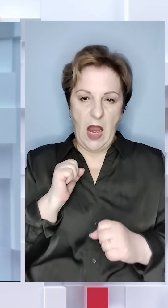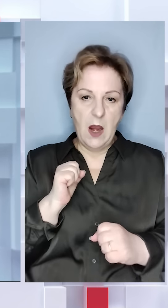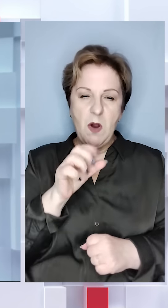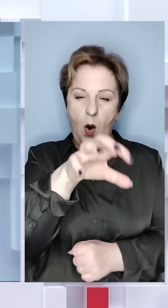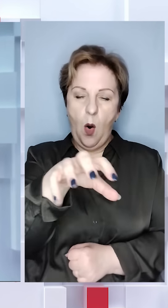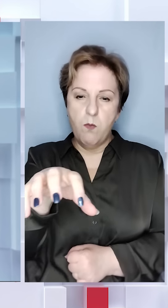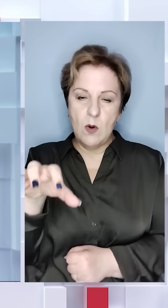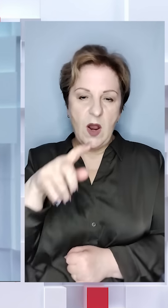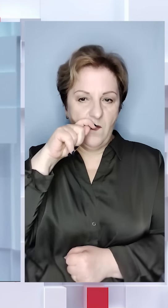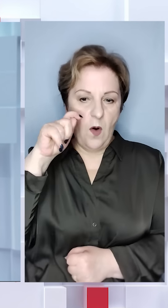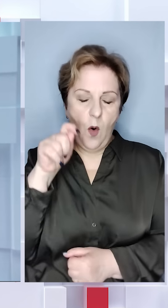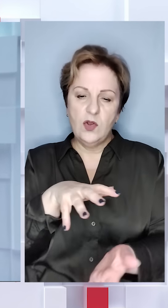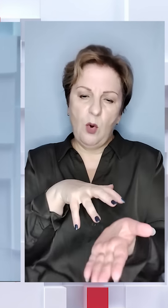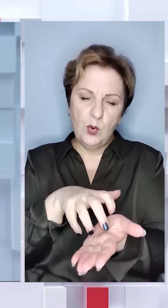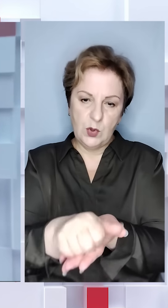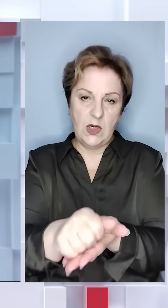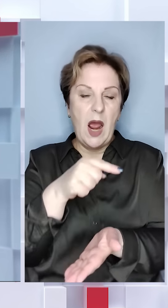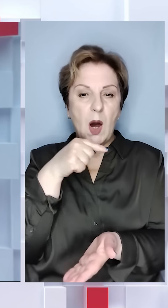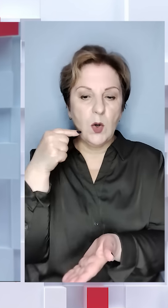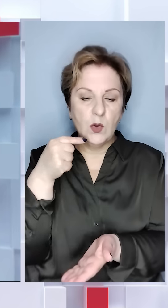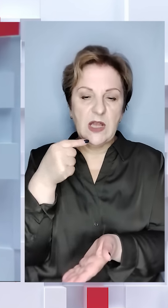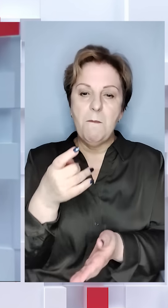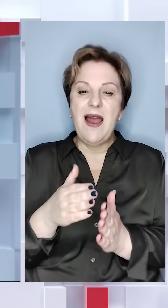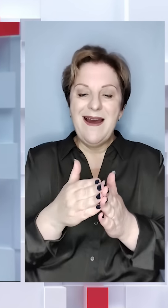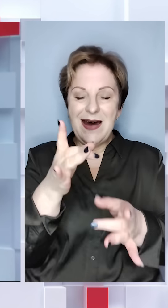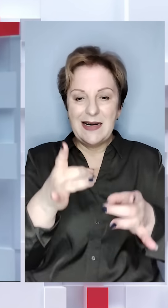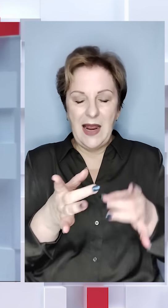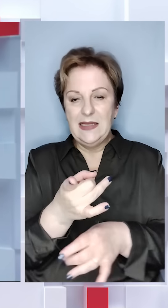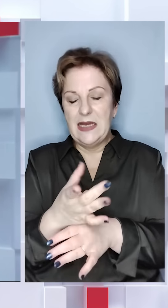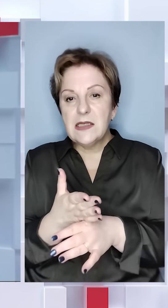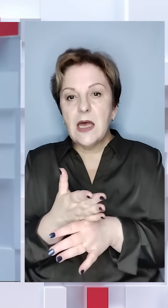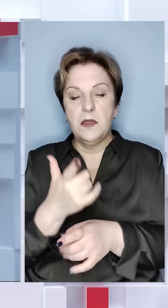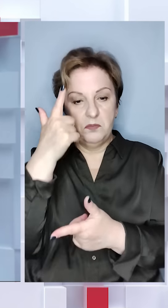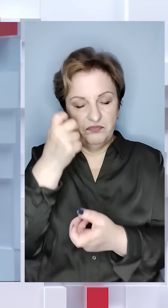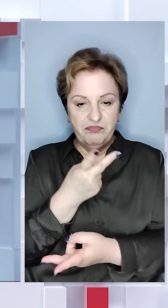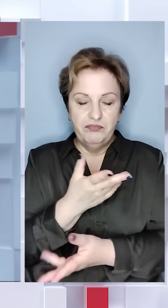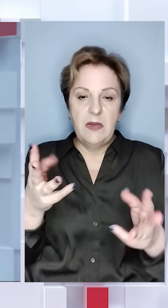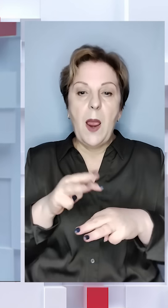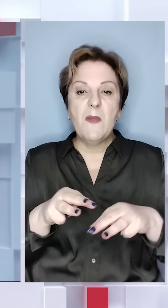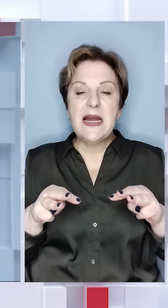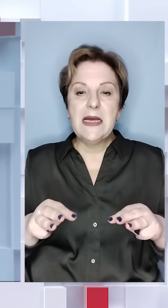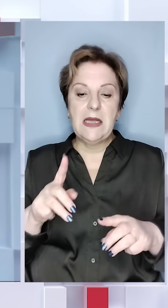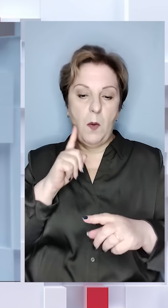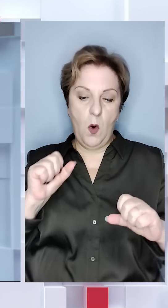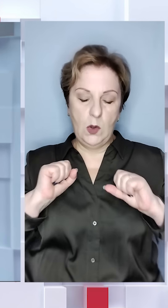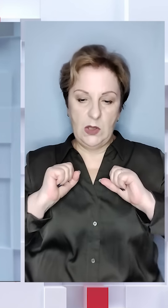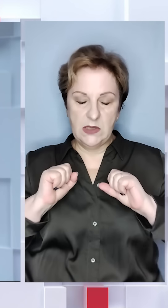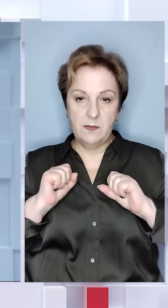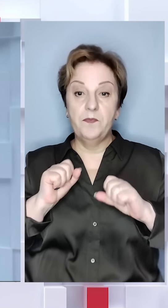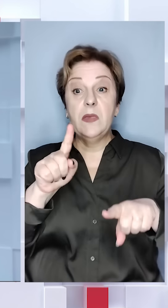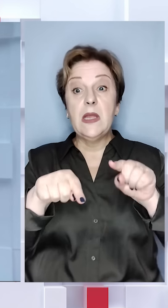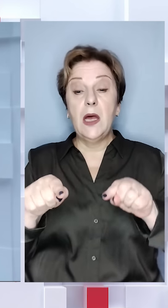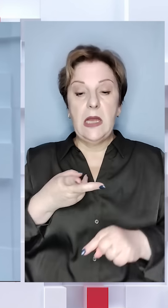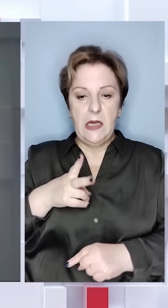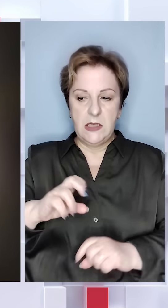спортивних об'єктів в Україні зруйновано російськими ракетами та снарядами. Дані оприлюднили в Міністерстві молоді та спорту.